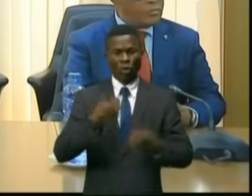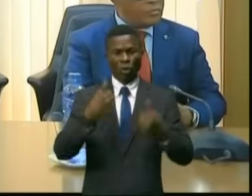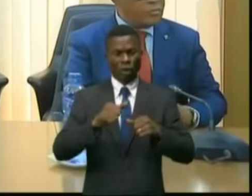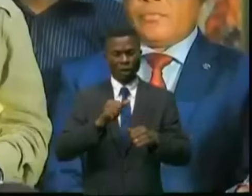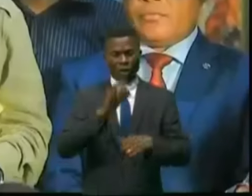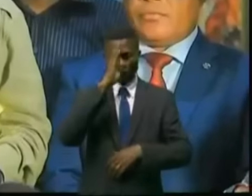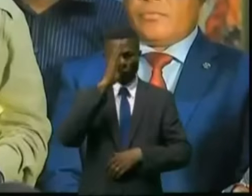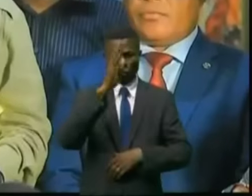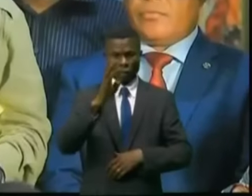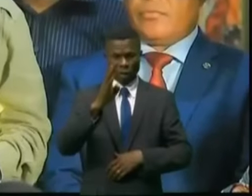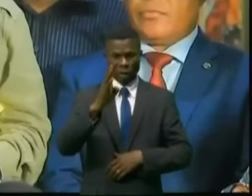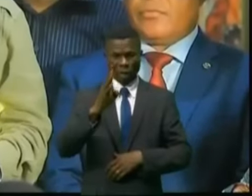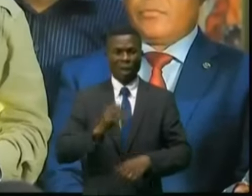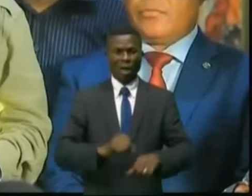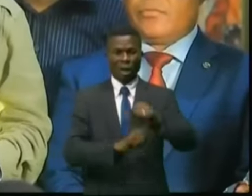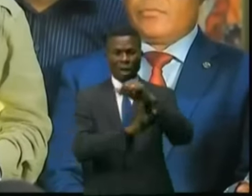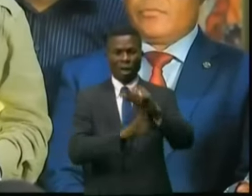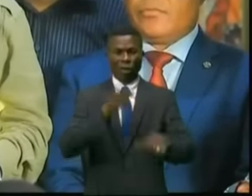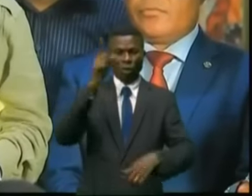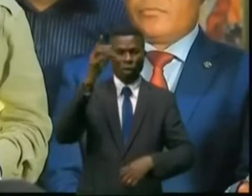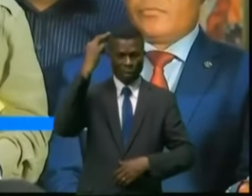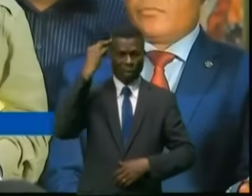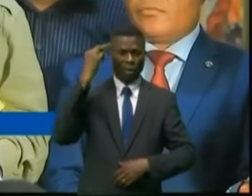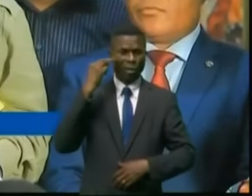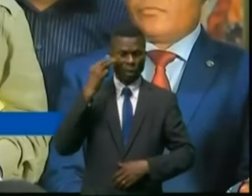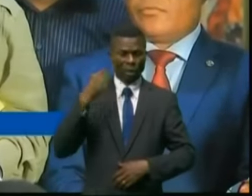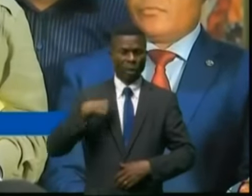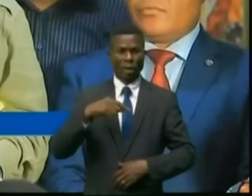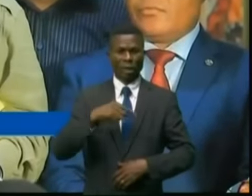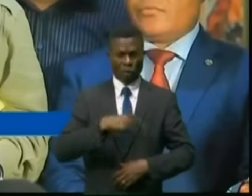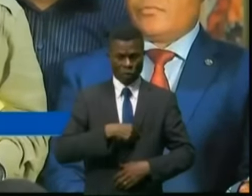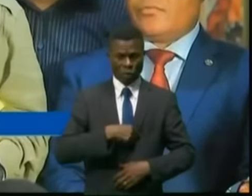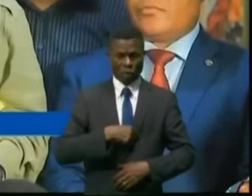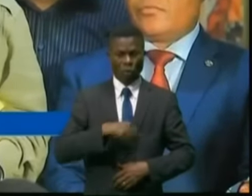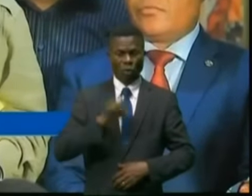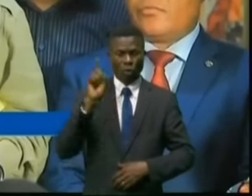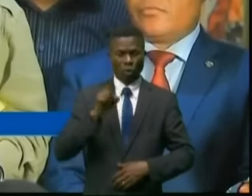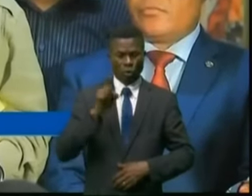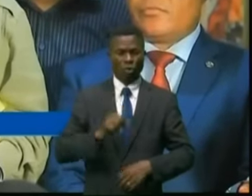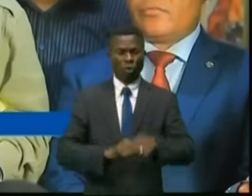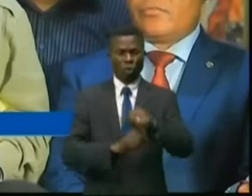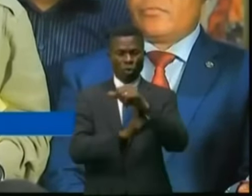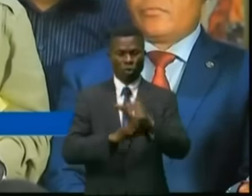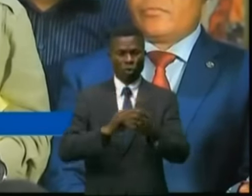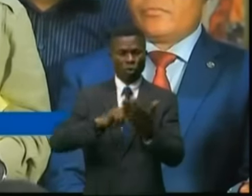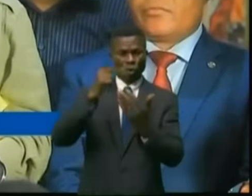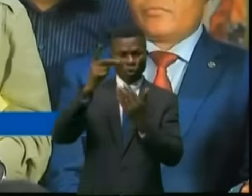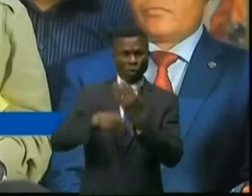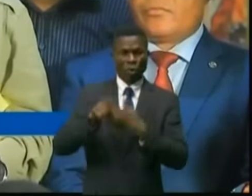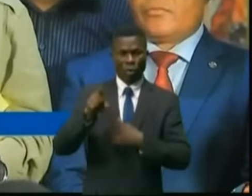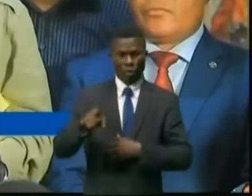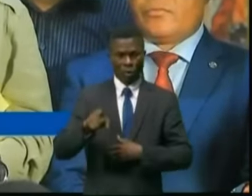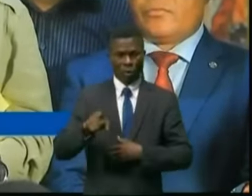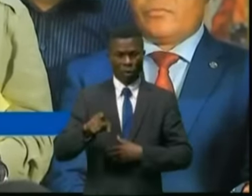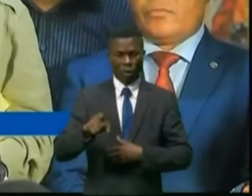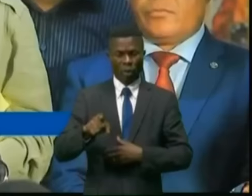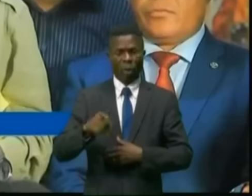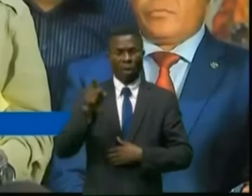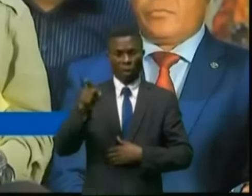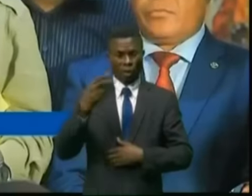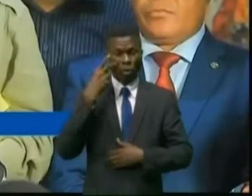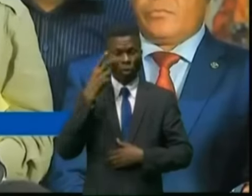à l'accompagner. Nous allons donc pouvoir être derrière son ambition. On l'a trouvé